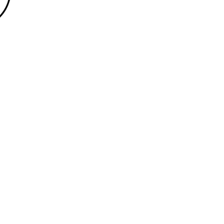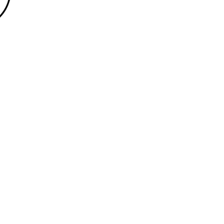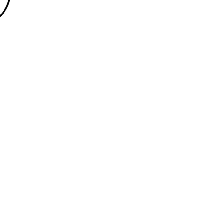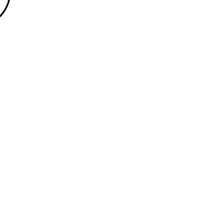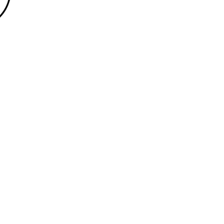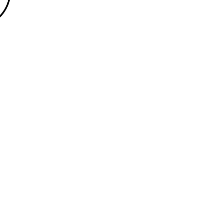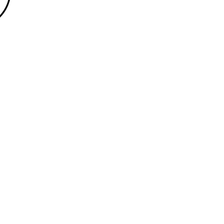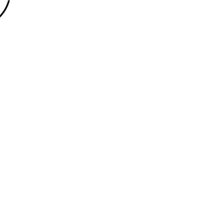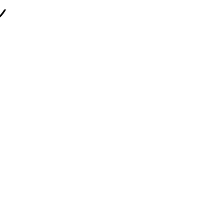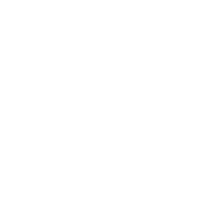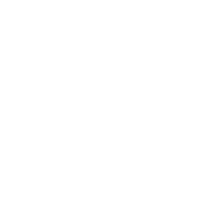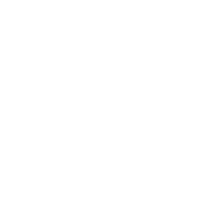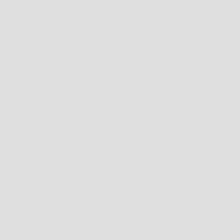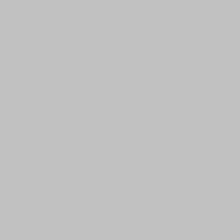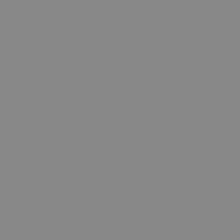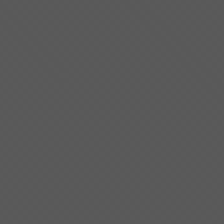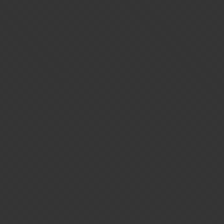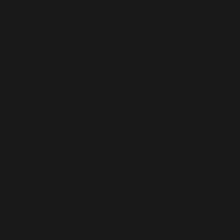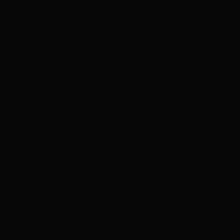Hvala što pratite kanal.